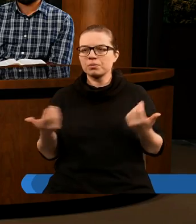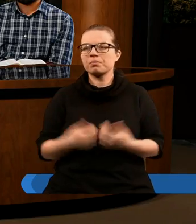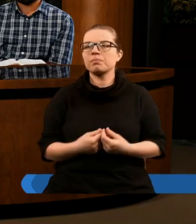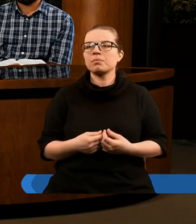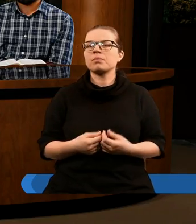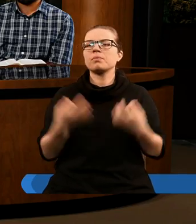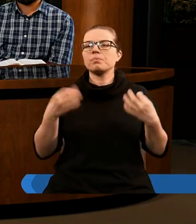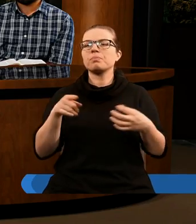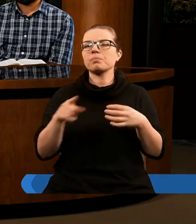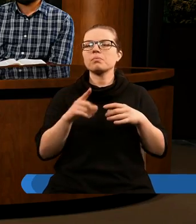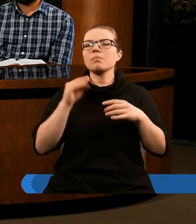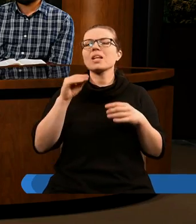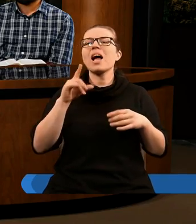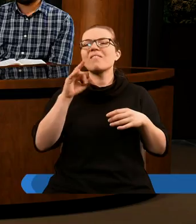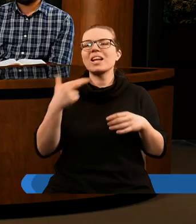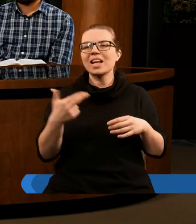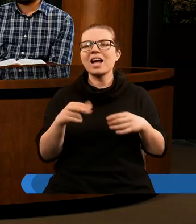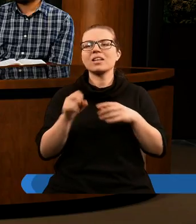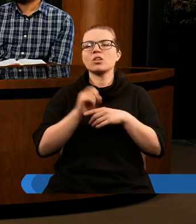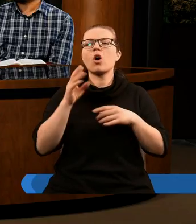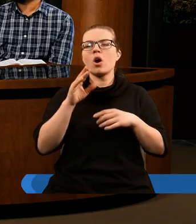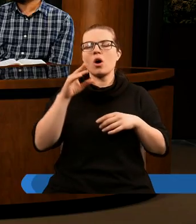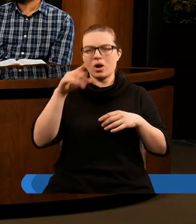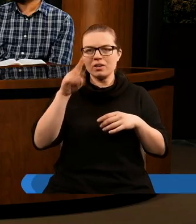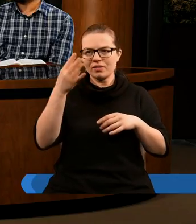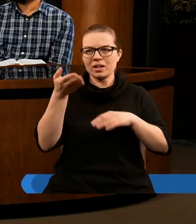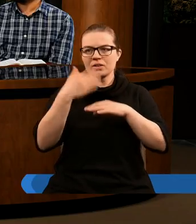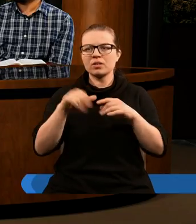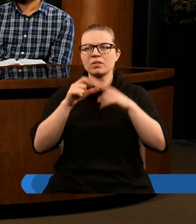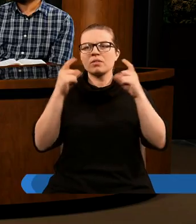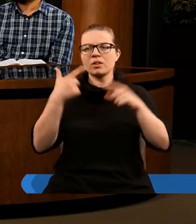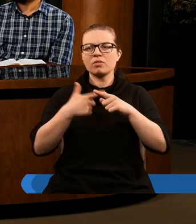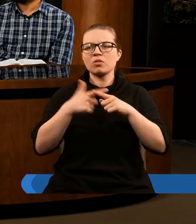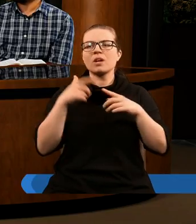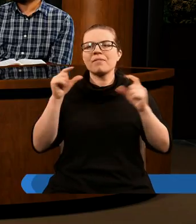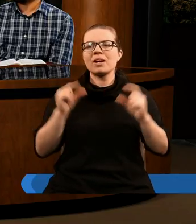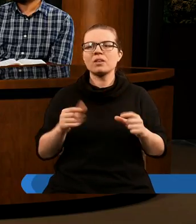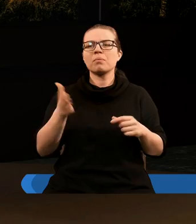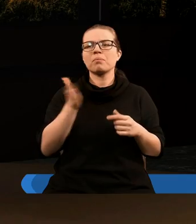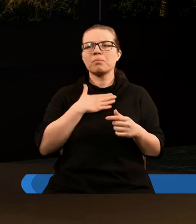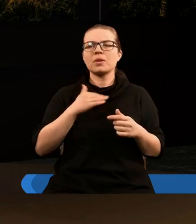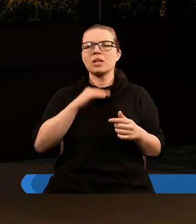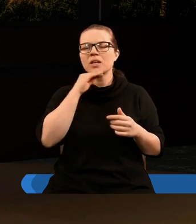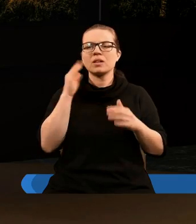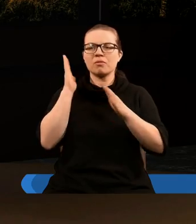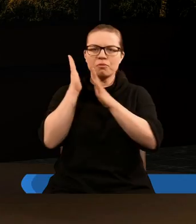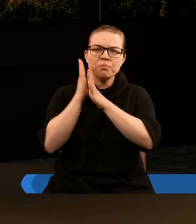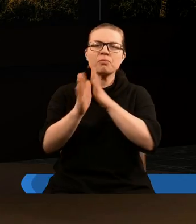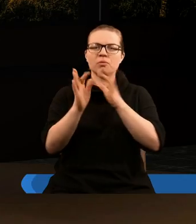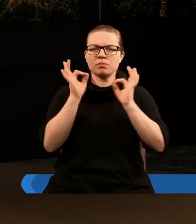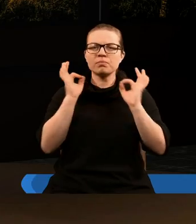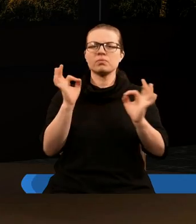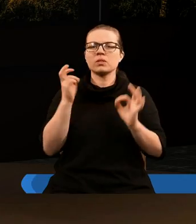W liście św. Pawła do Efezjan w czwartym rozdziale, trzydziestym wersecie mamy dosyć wprost